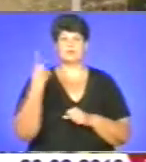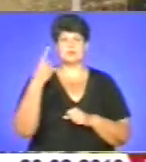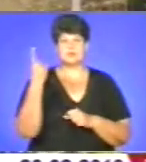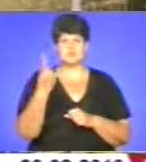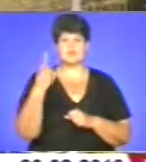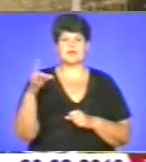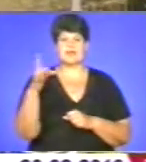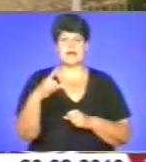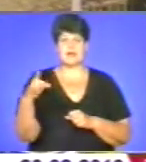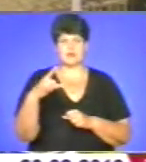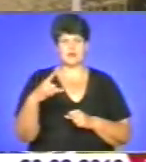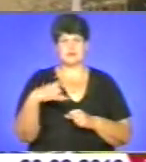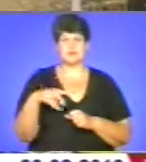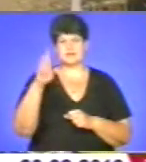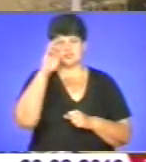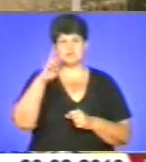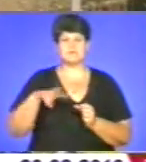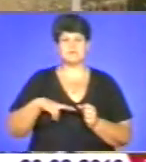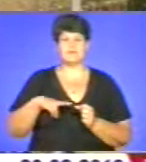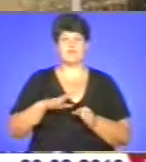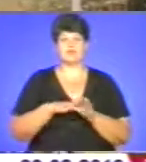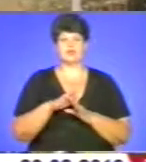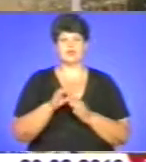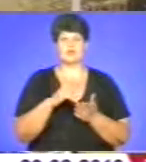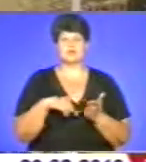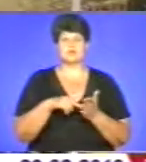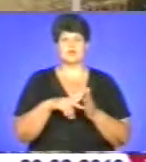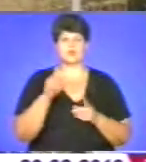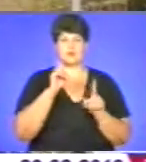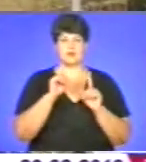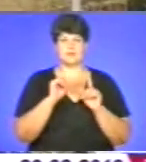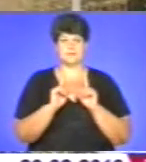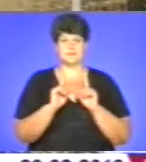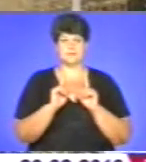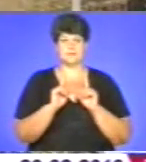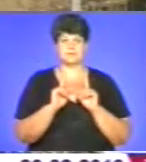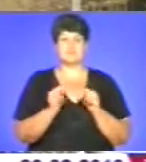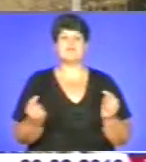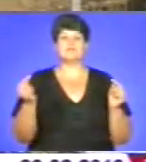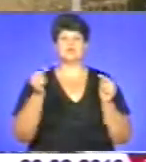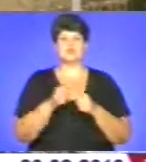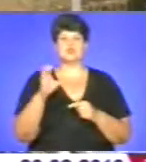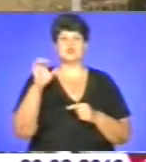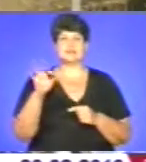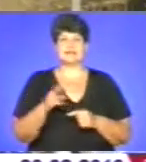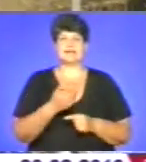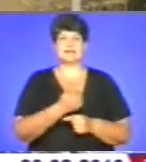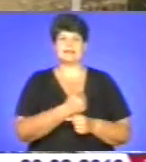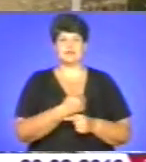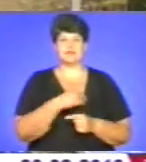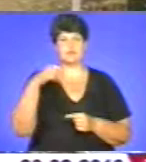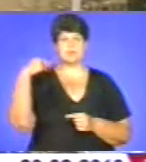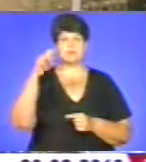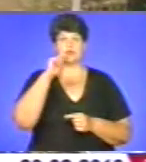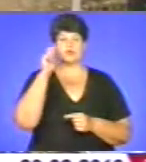районних державних адміністрацій виконкому Тернопільської міської ради. Відповідно до соціальних ініціатив президента України